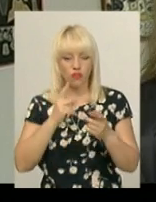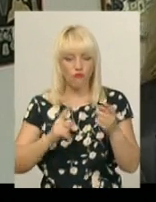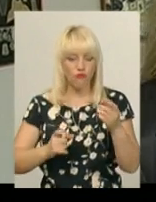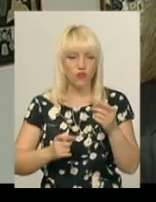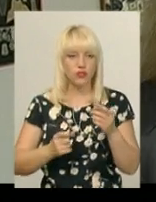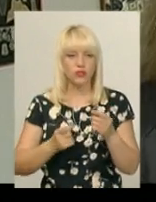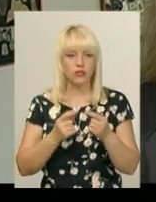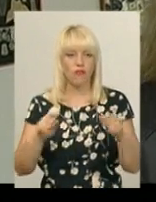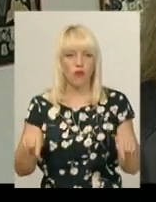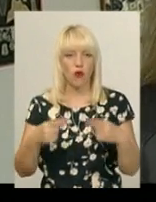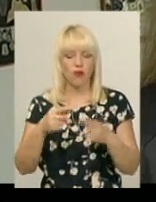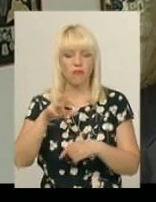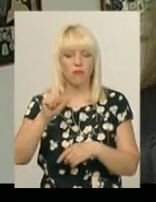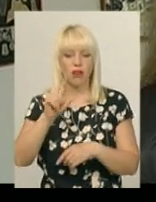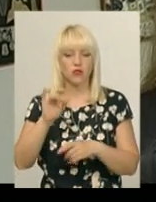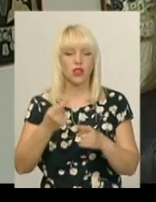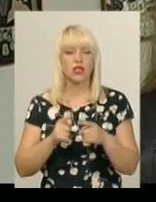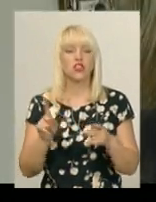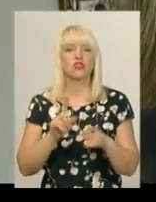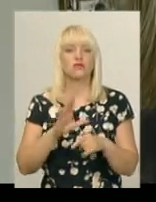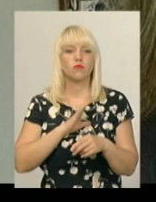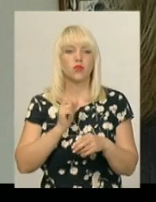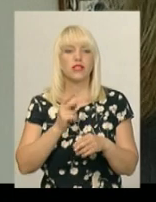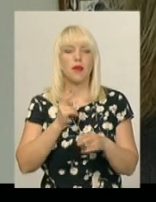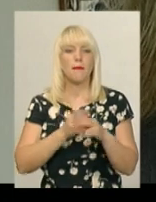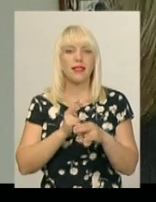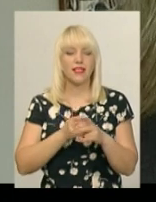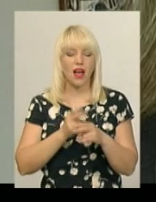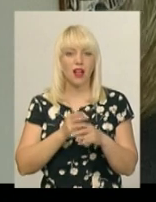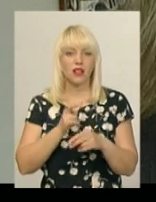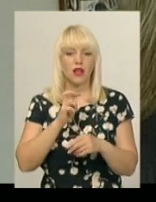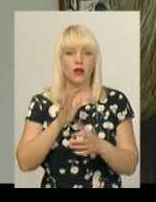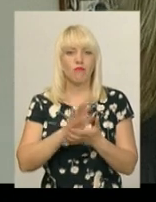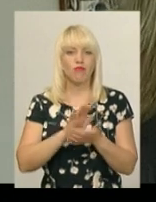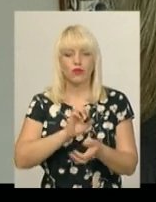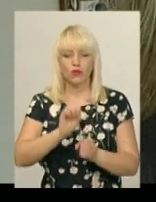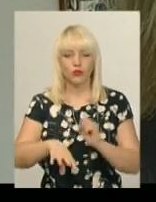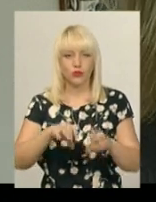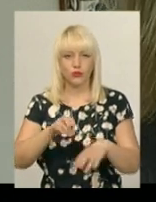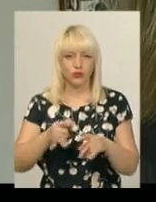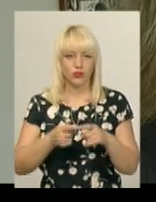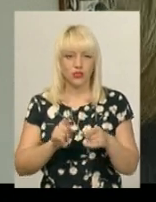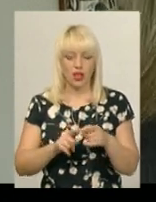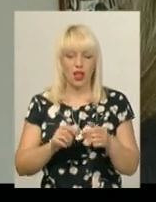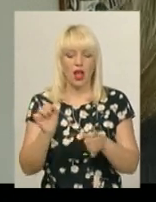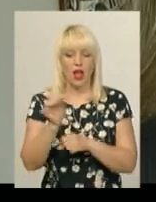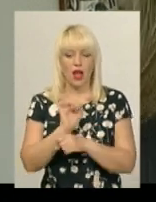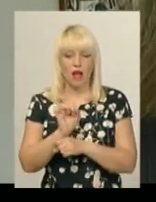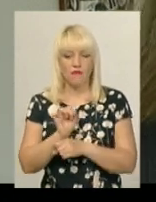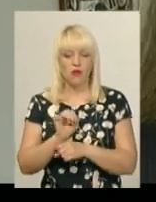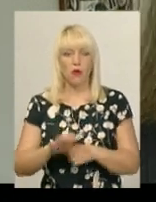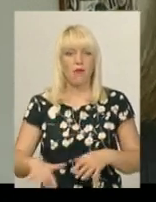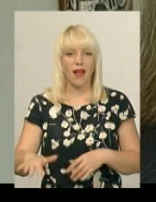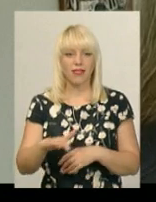унікальні чим? Вони дійсно створені з металобрухту. Це автомайданчик, який налічує 12 фігур. Це